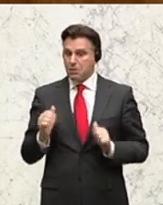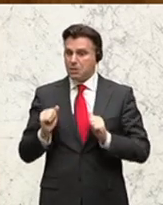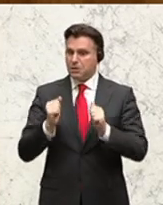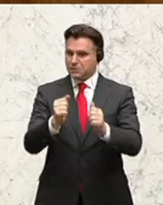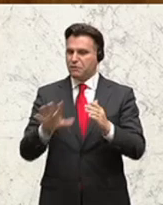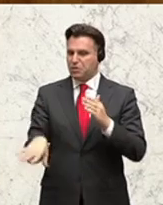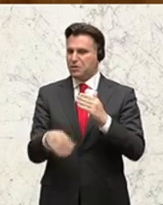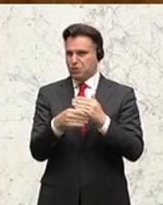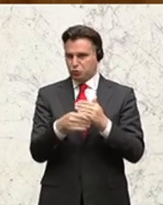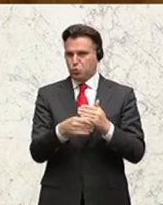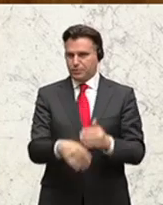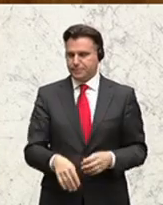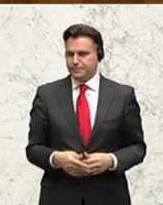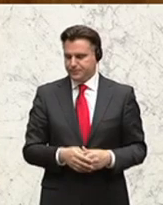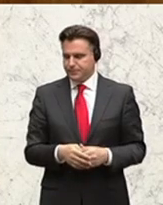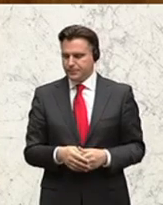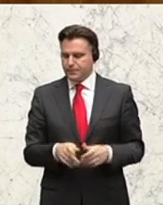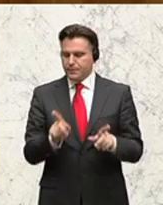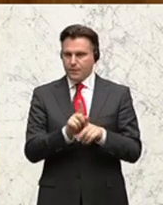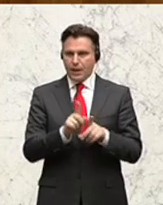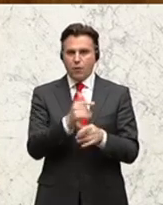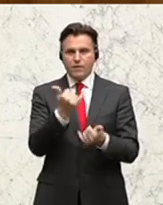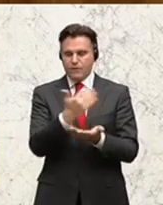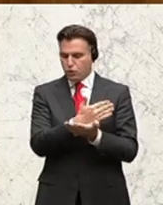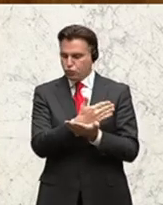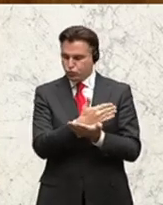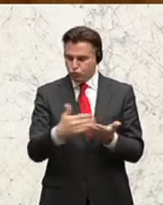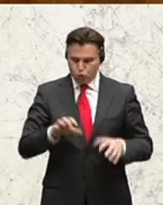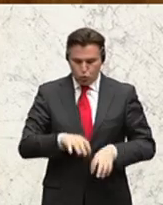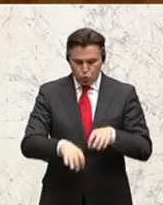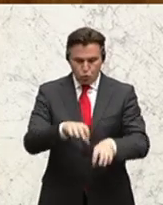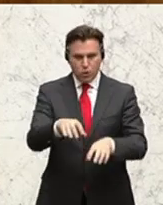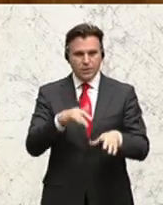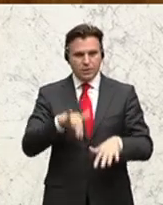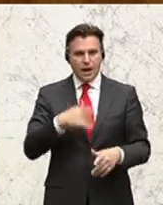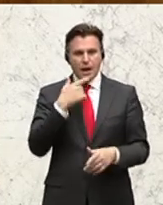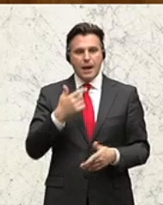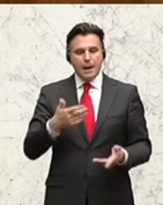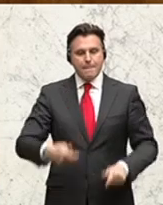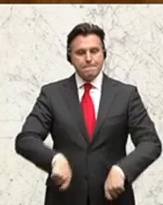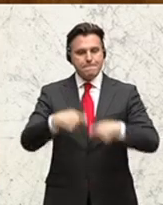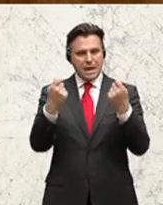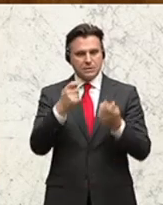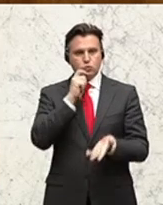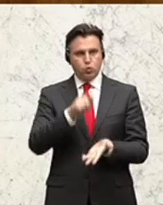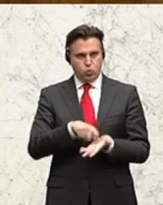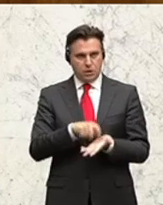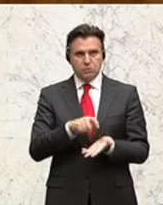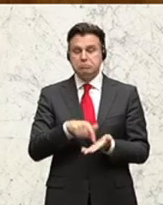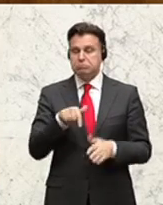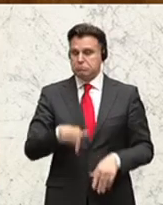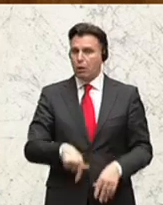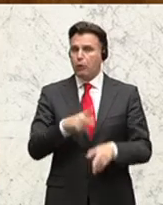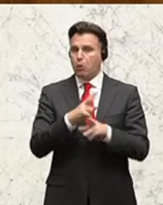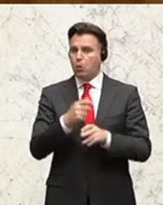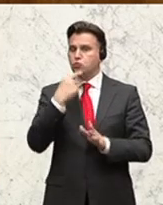einbringen. Zunächst auch zu den Besatzdichten bei den Masthühnern, die gerade angesprochen wurden. Ja, das stimmt. Die Standards in